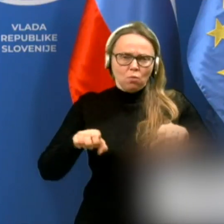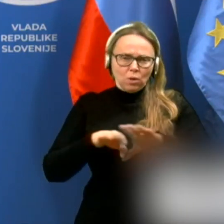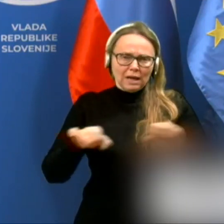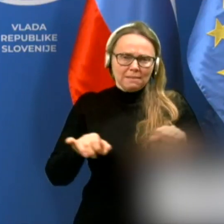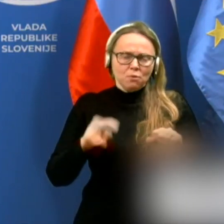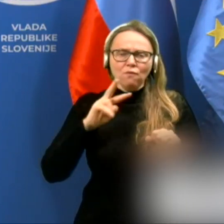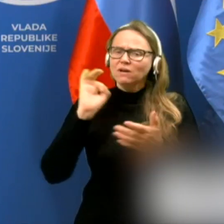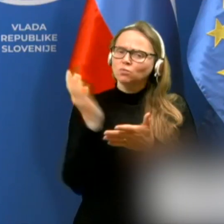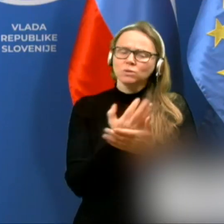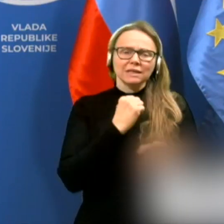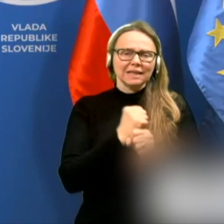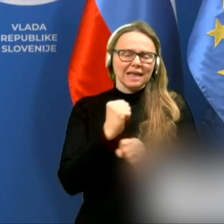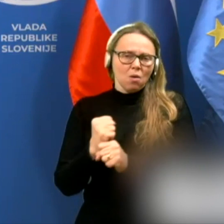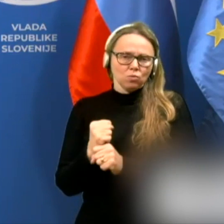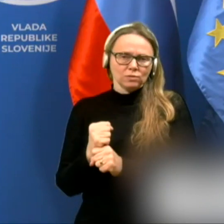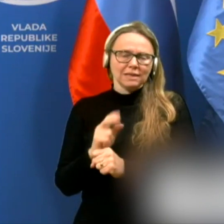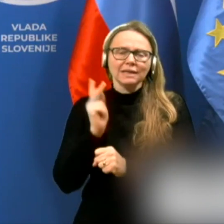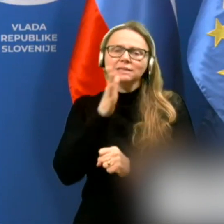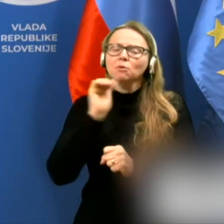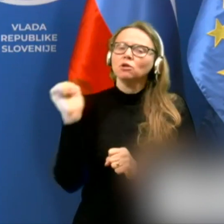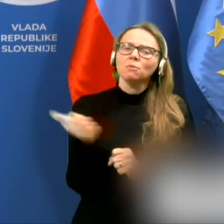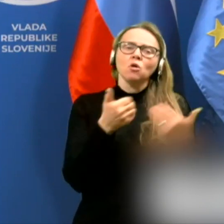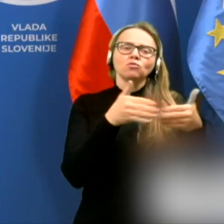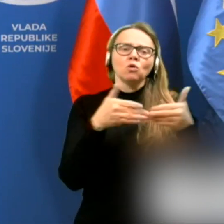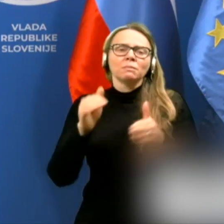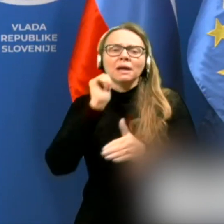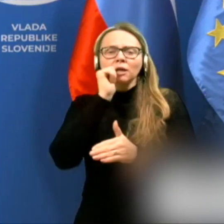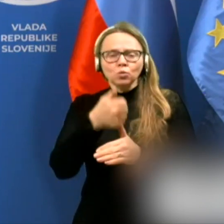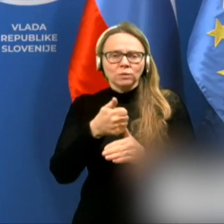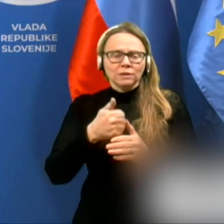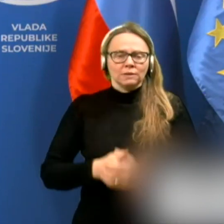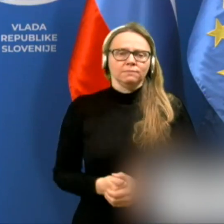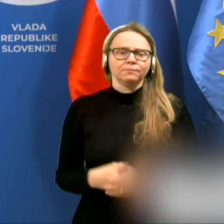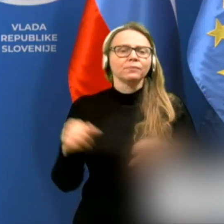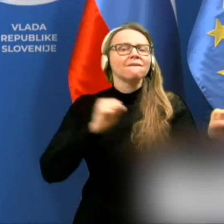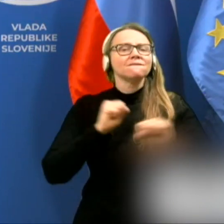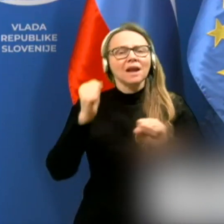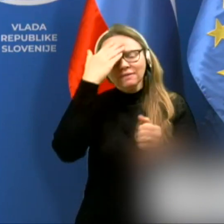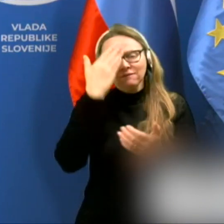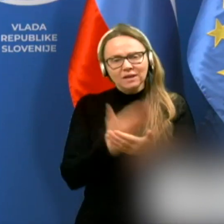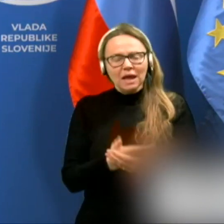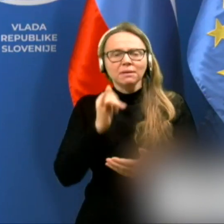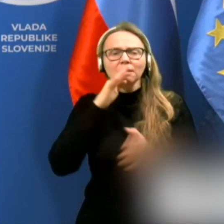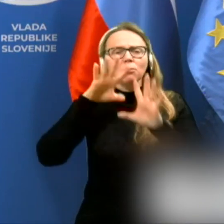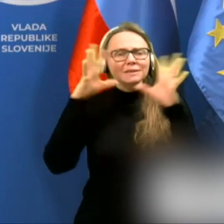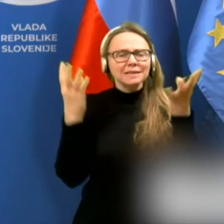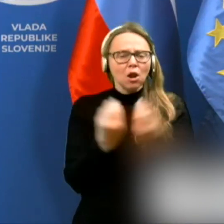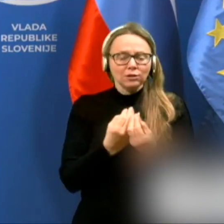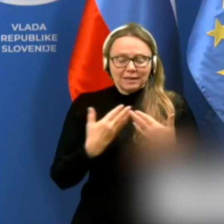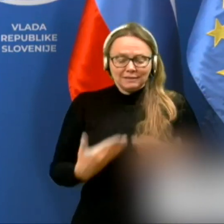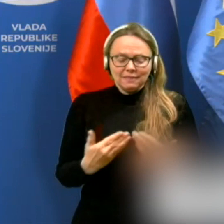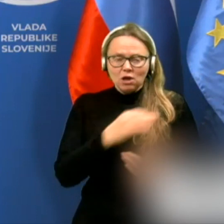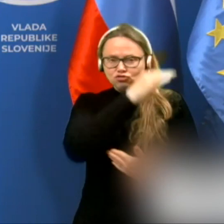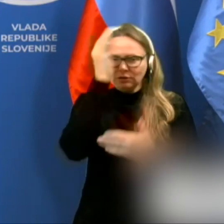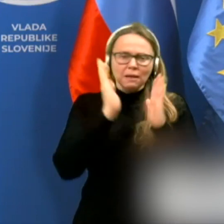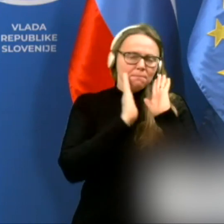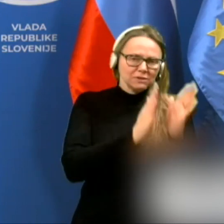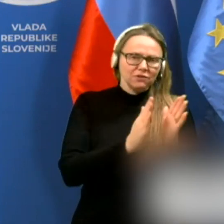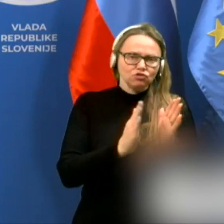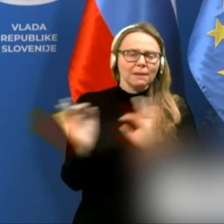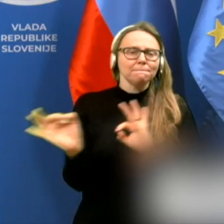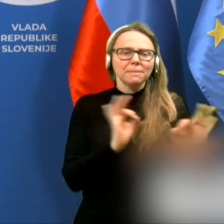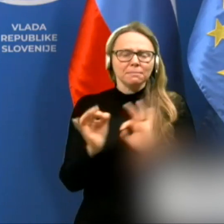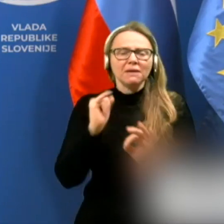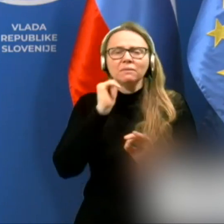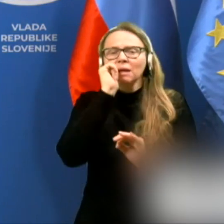v vseh dejavnostih, ki se bodo ponovno odprle jutri. Vlada verjame, da bo celoten današnji dan posvečen pripravam,